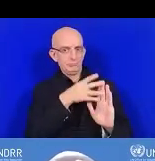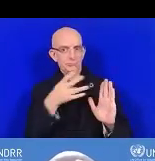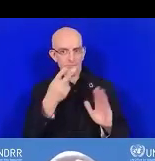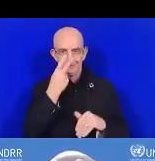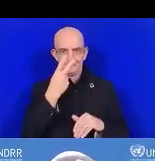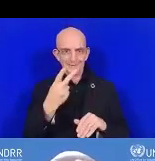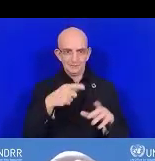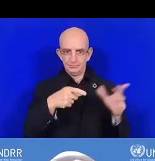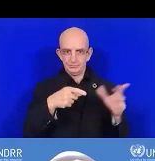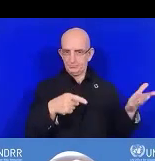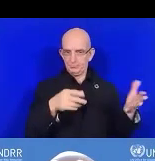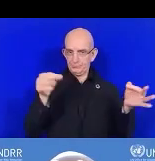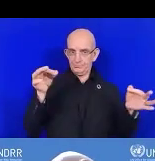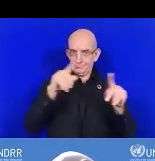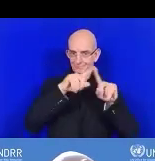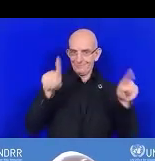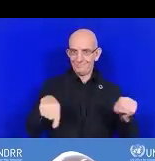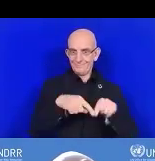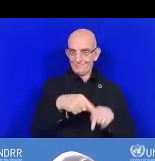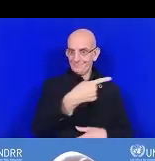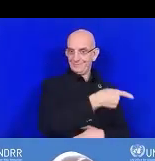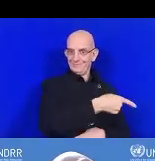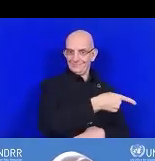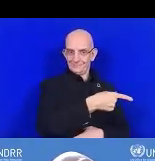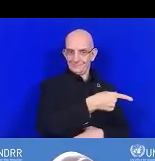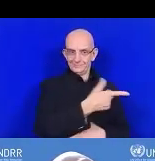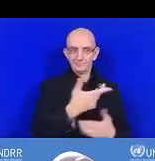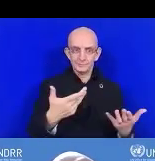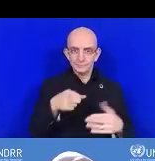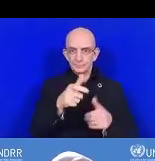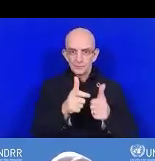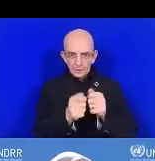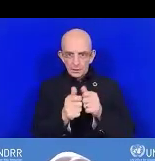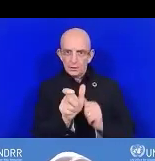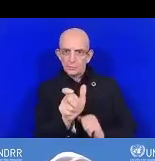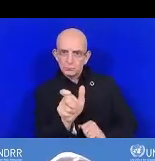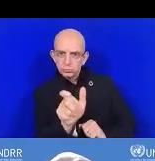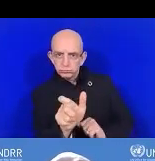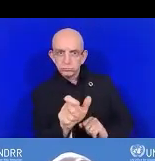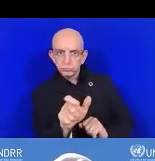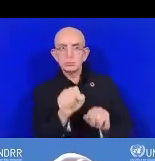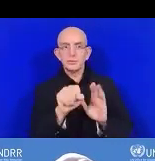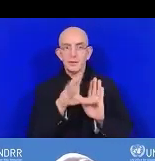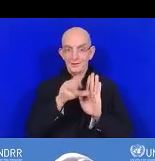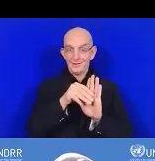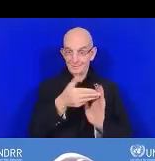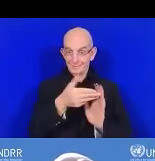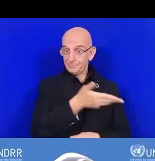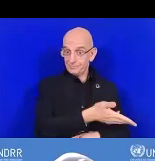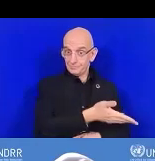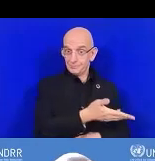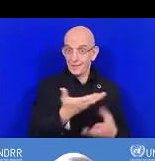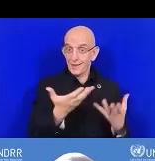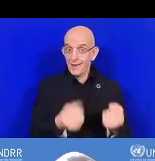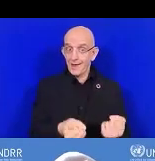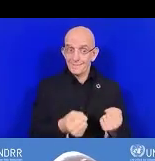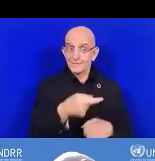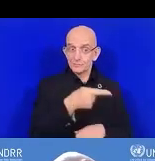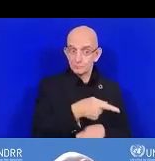lien ici, vous pouvez le voir. Il y a un code QR, vous pouvez avoir accès à